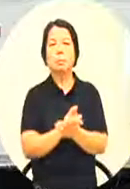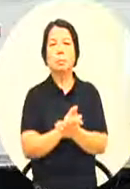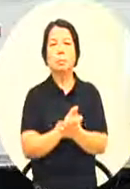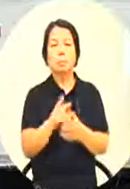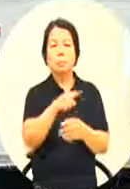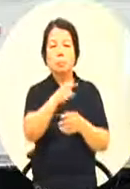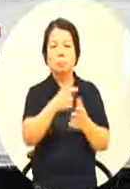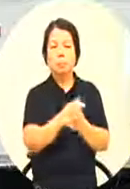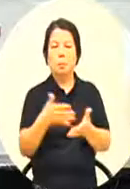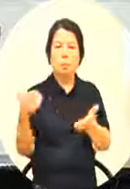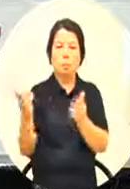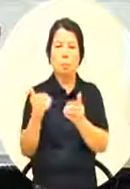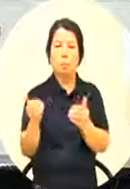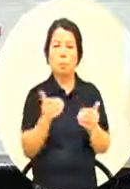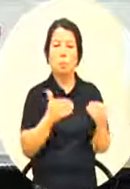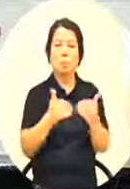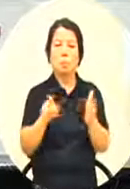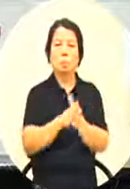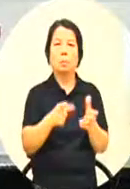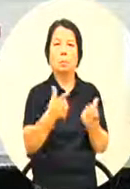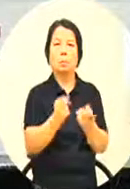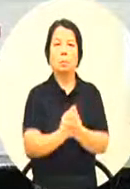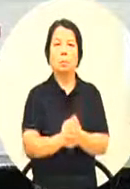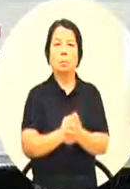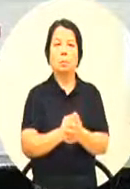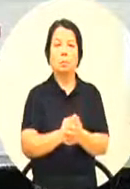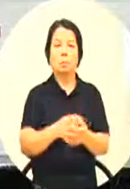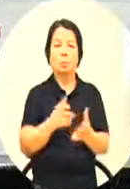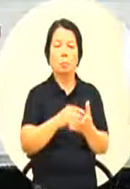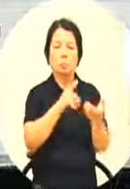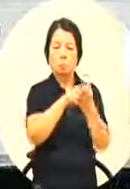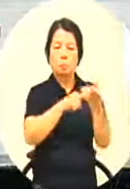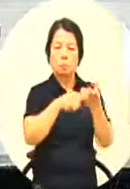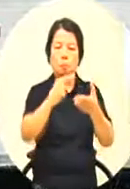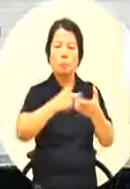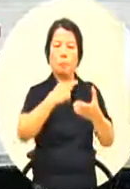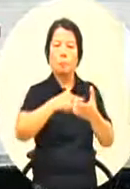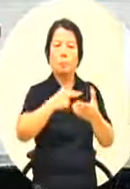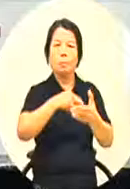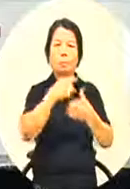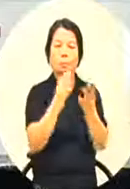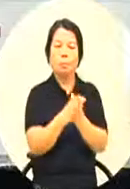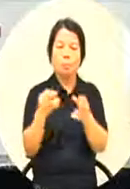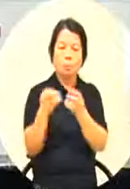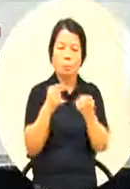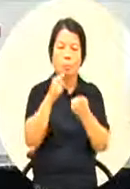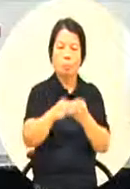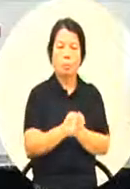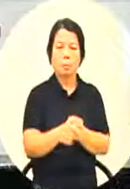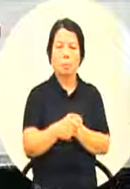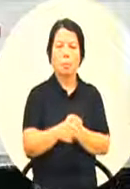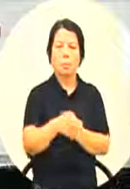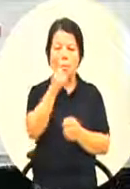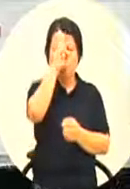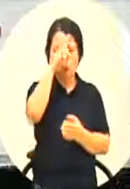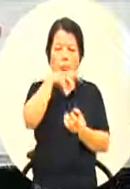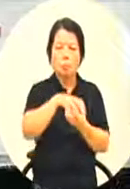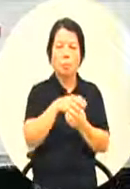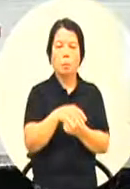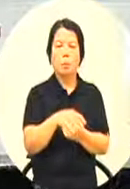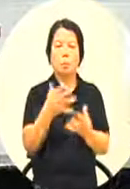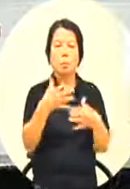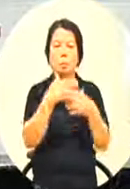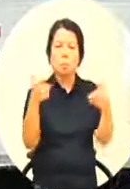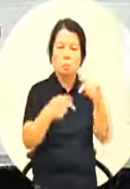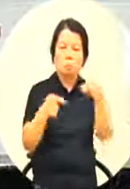在咨询的时候我的这个简讯就一直跳进来也都一直在讨论到这个营养午餐零添加